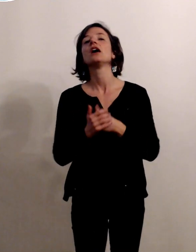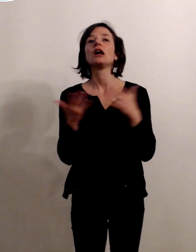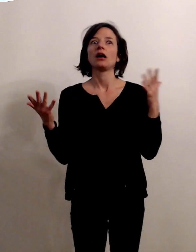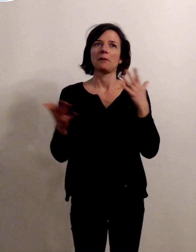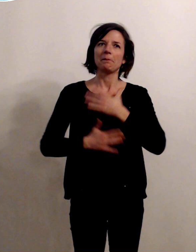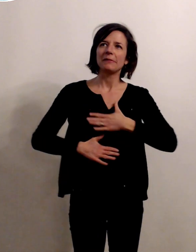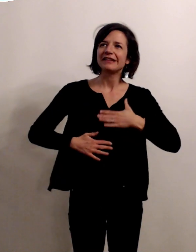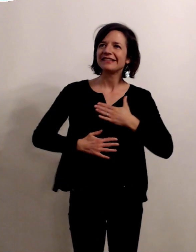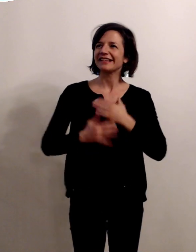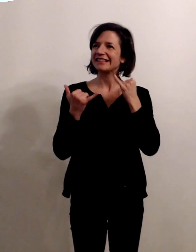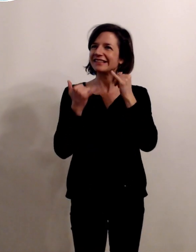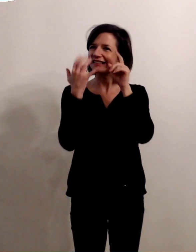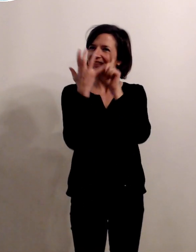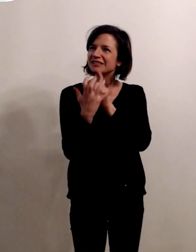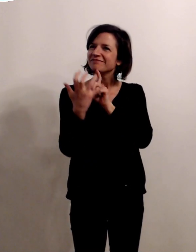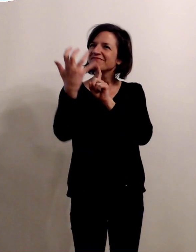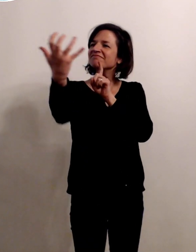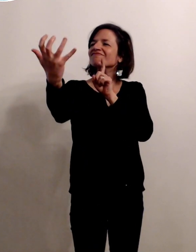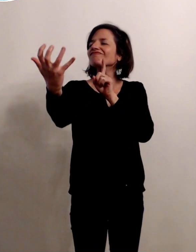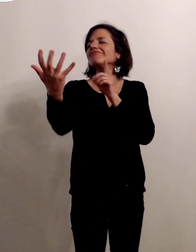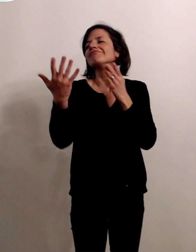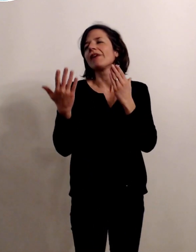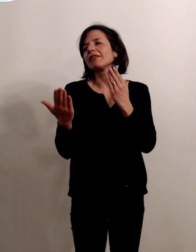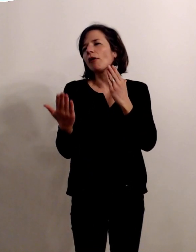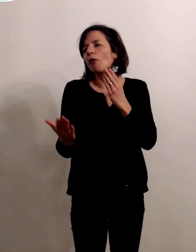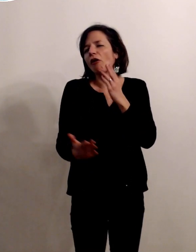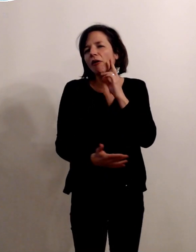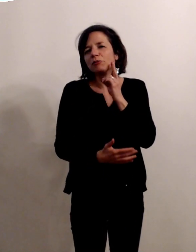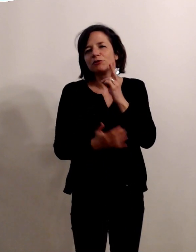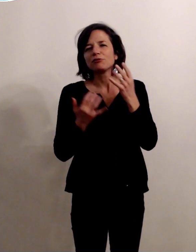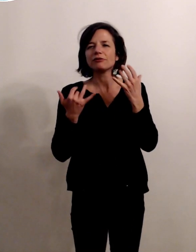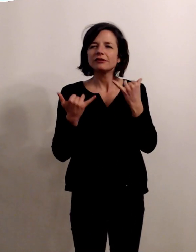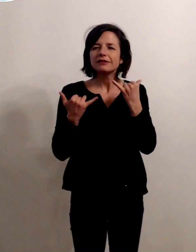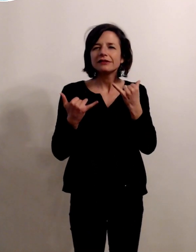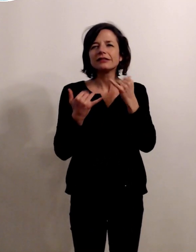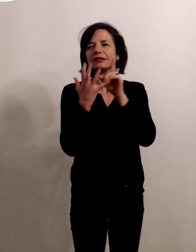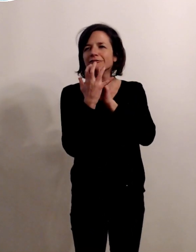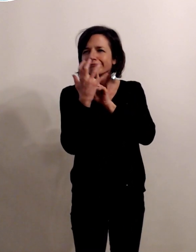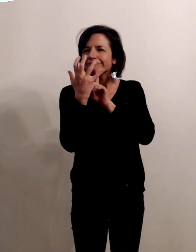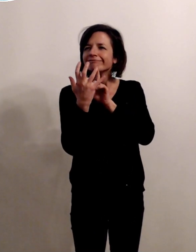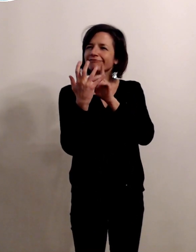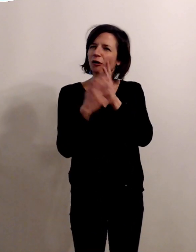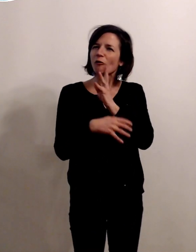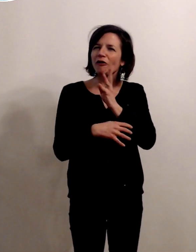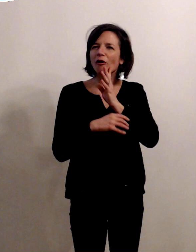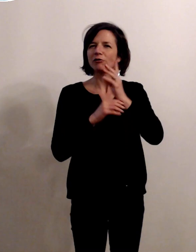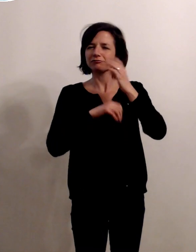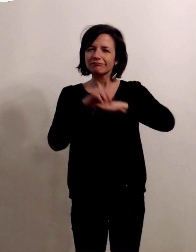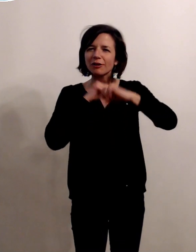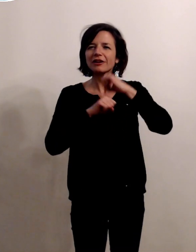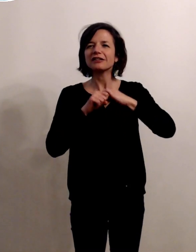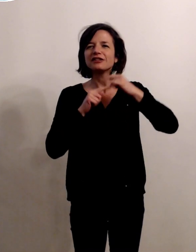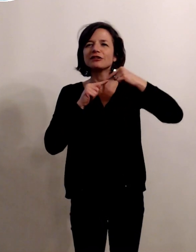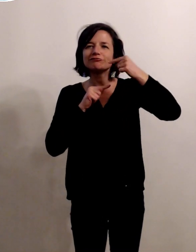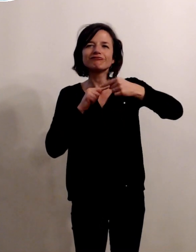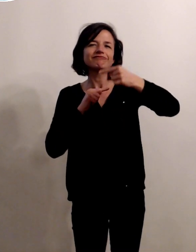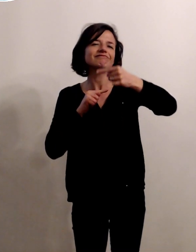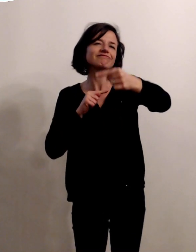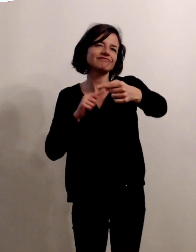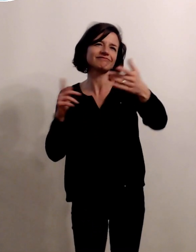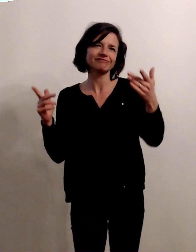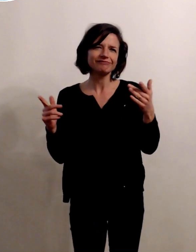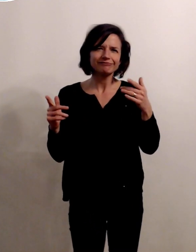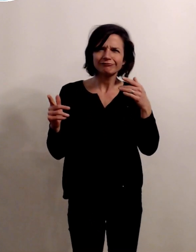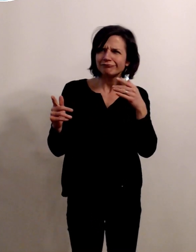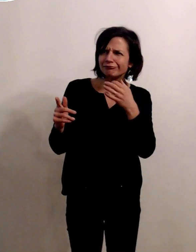C'est un petit peu une habitude maintenant que nous avons parmi vous peut-être certains mais je crois que oui j'en